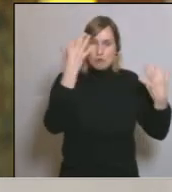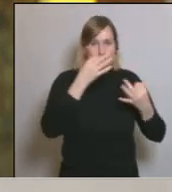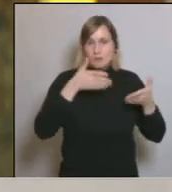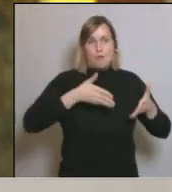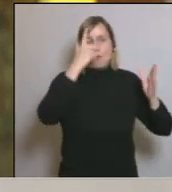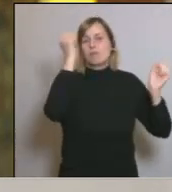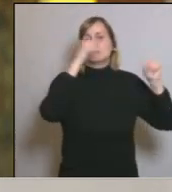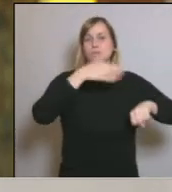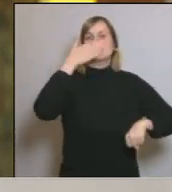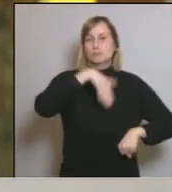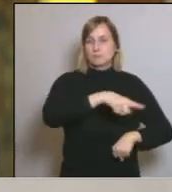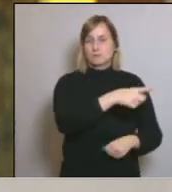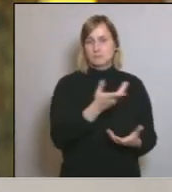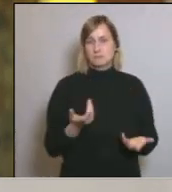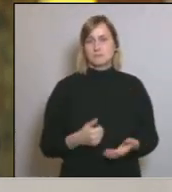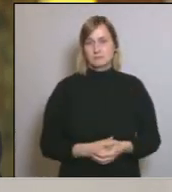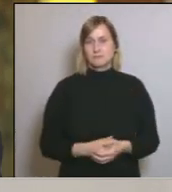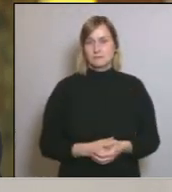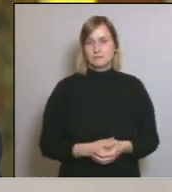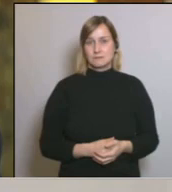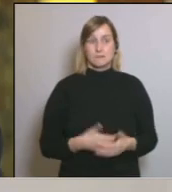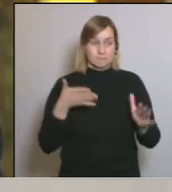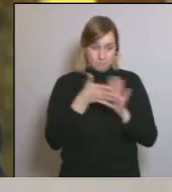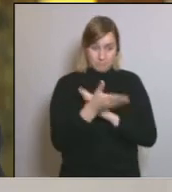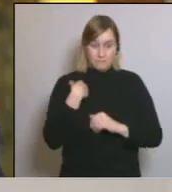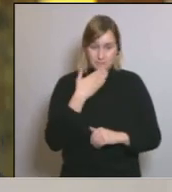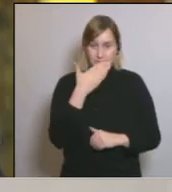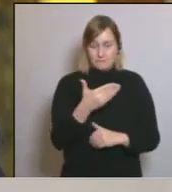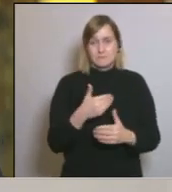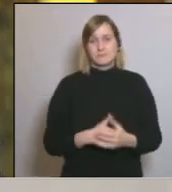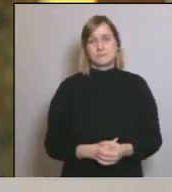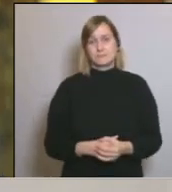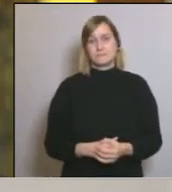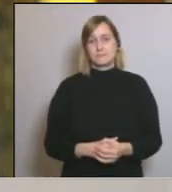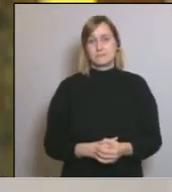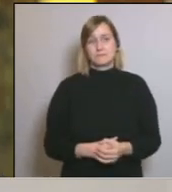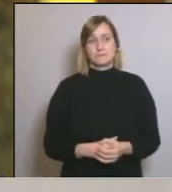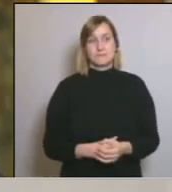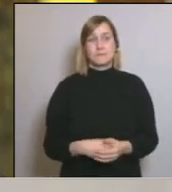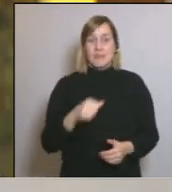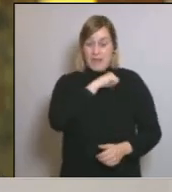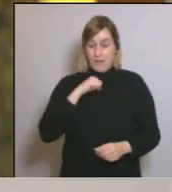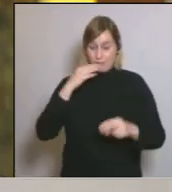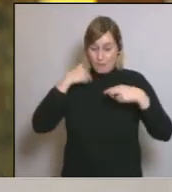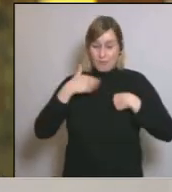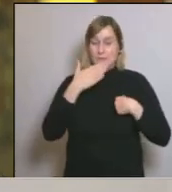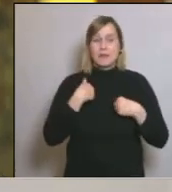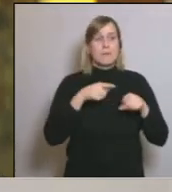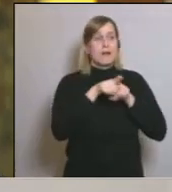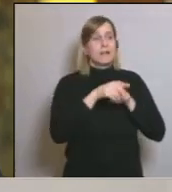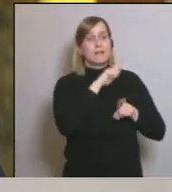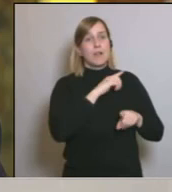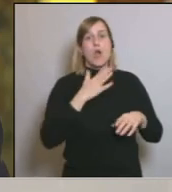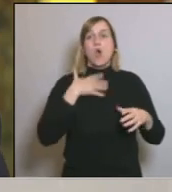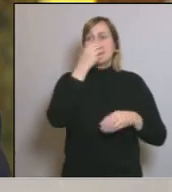decisions cap aquí. I això és el que estem demanant. I ens ho demanem. I acceptem totes les crítiques del que no hagin pogut haver